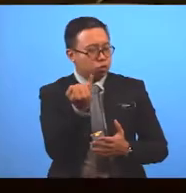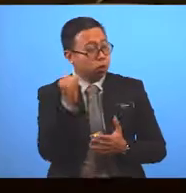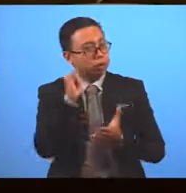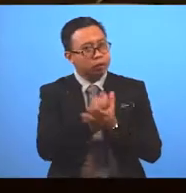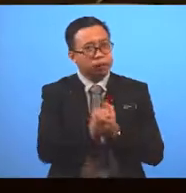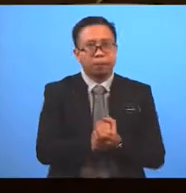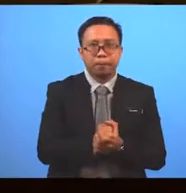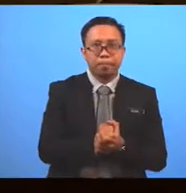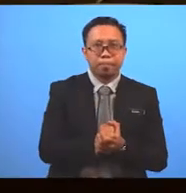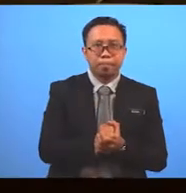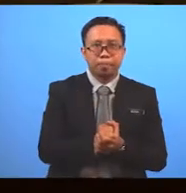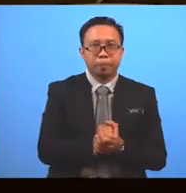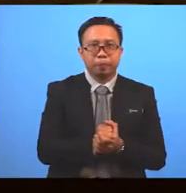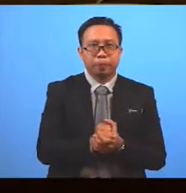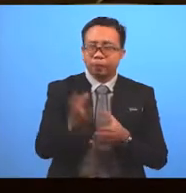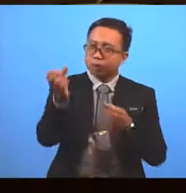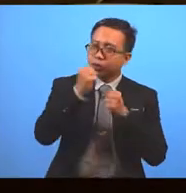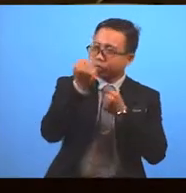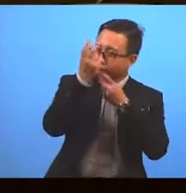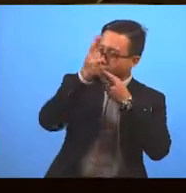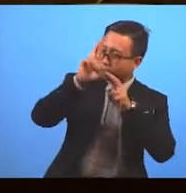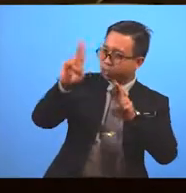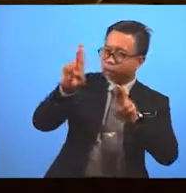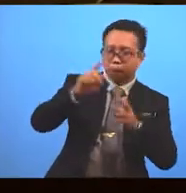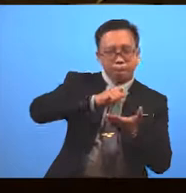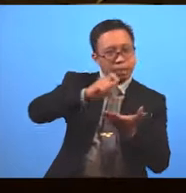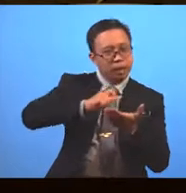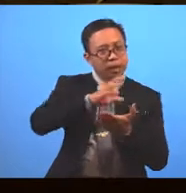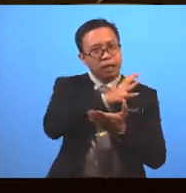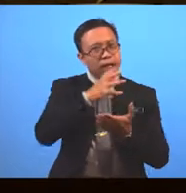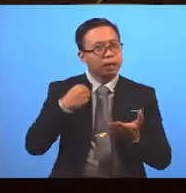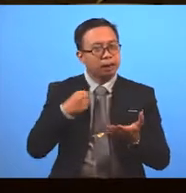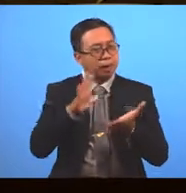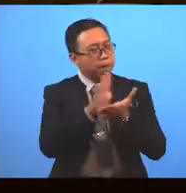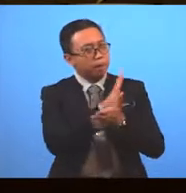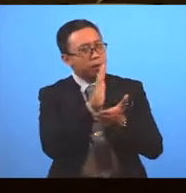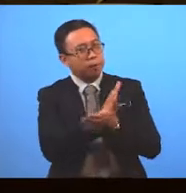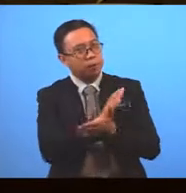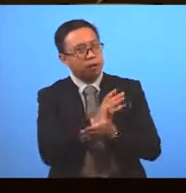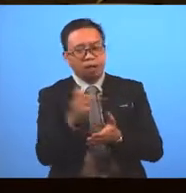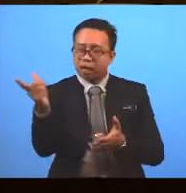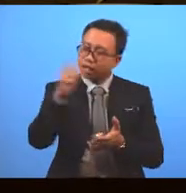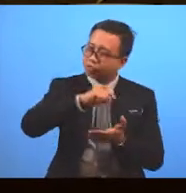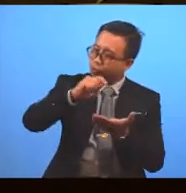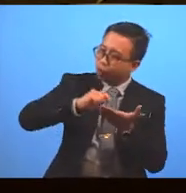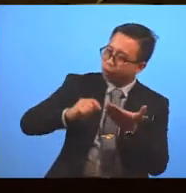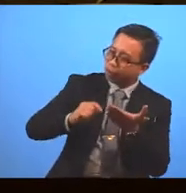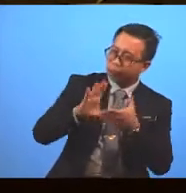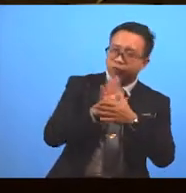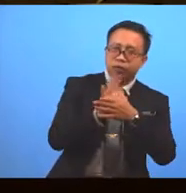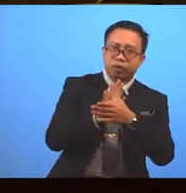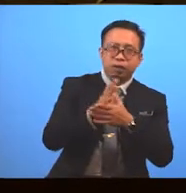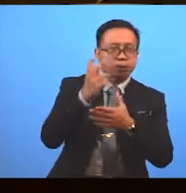Alright, get ready With your pen and paper Let's write a film review now